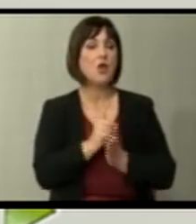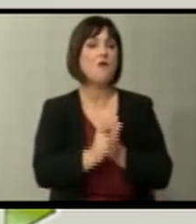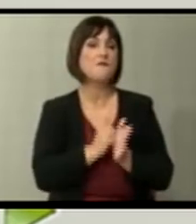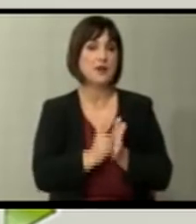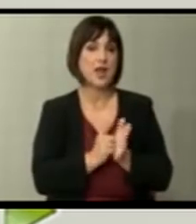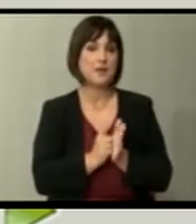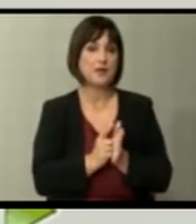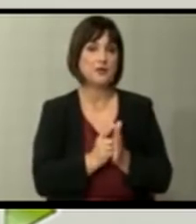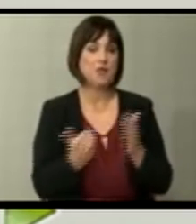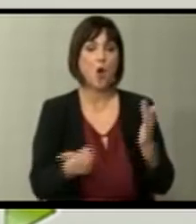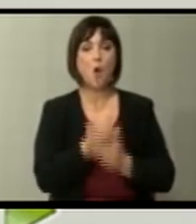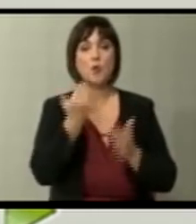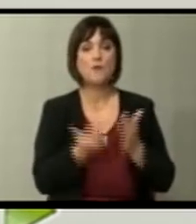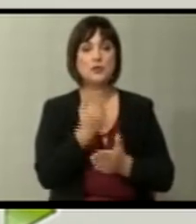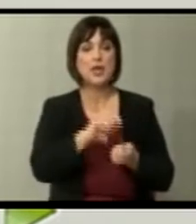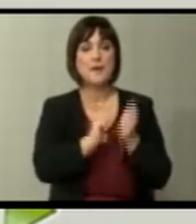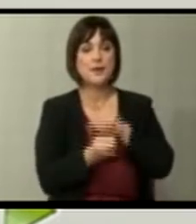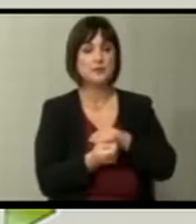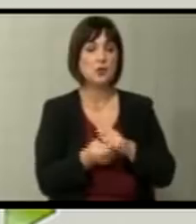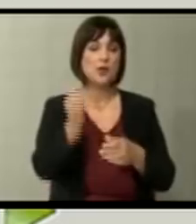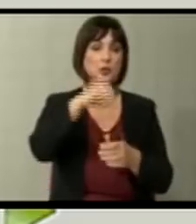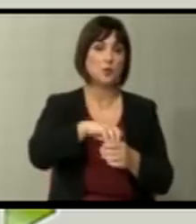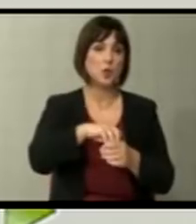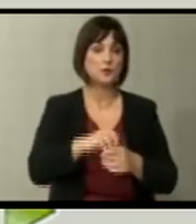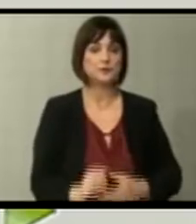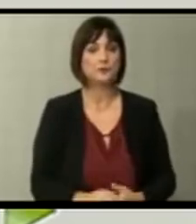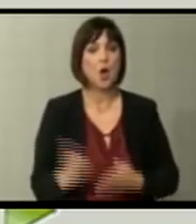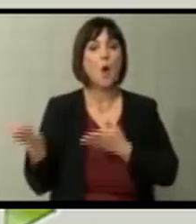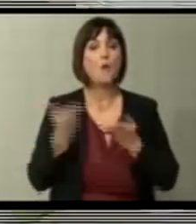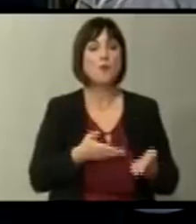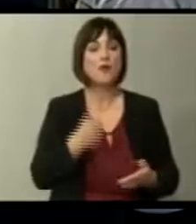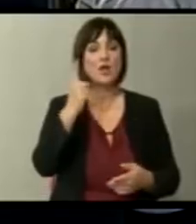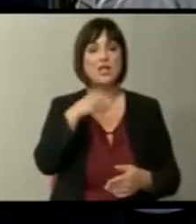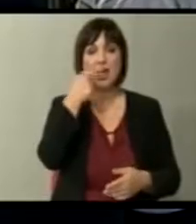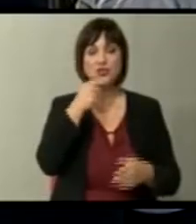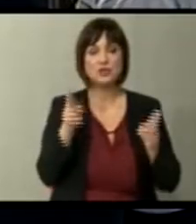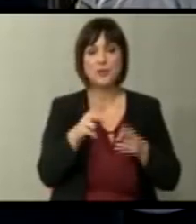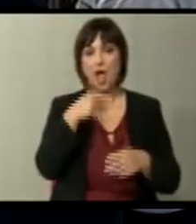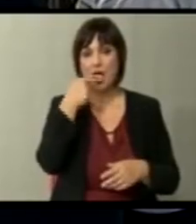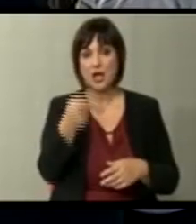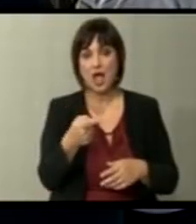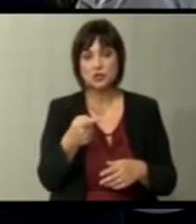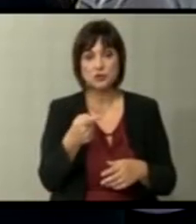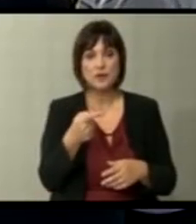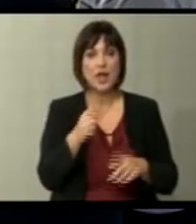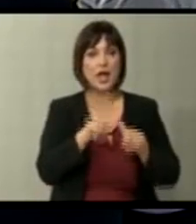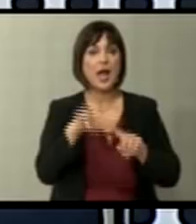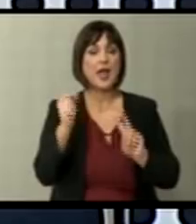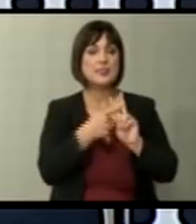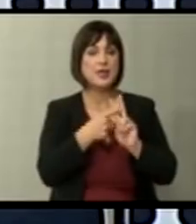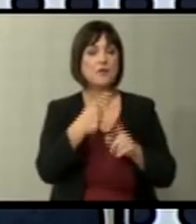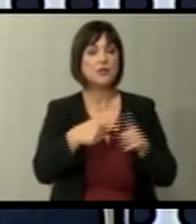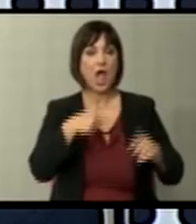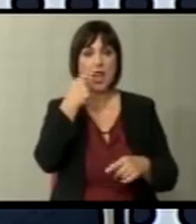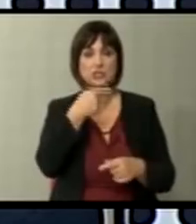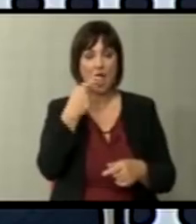обновува, изменува, дополнува. Повелете да. Во една реченица само да го споменам. Хан во делот